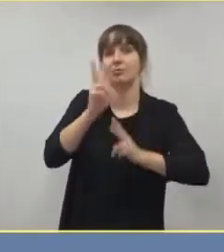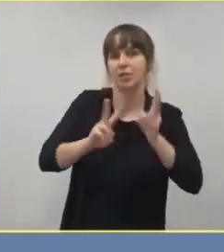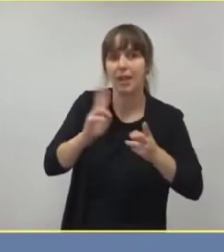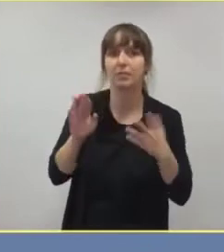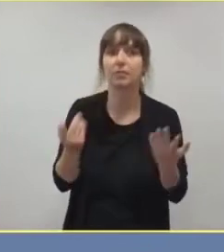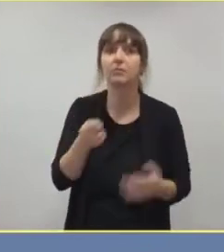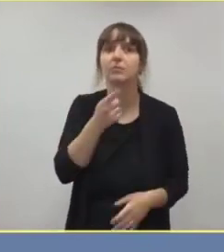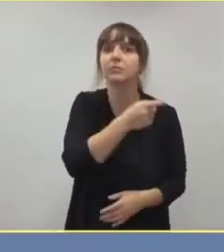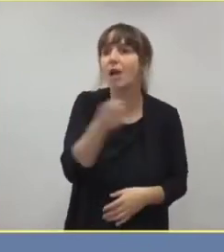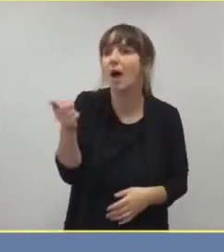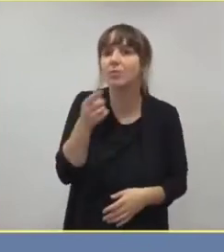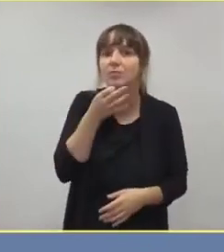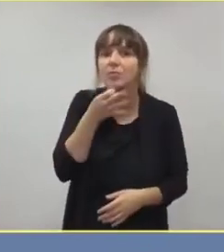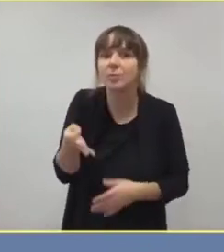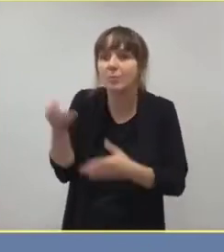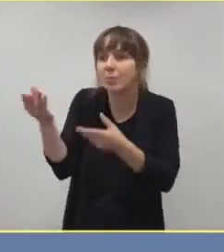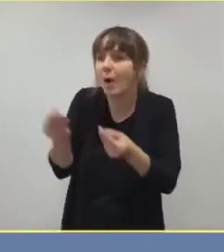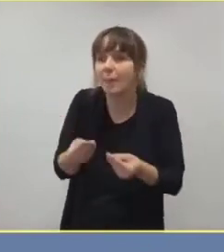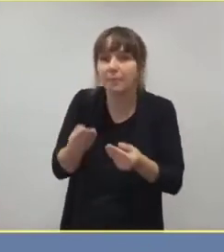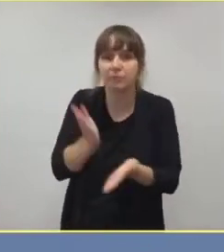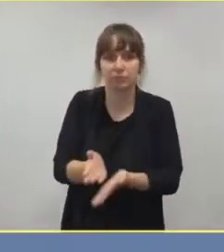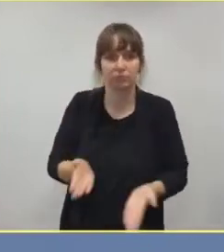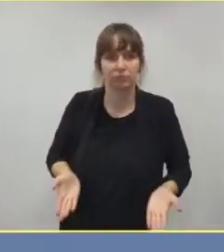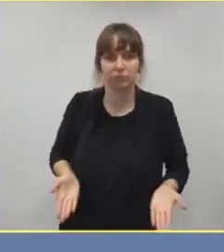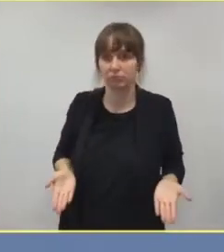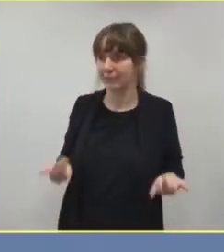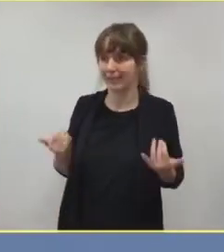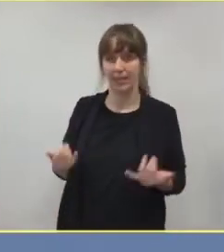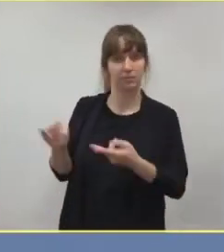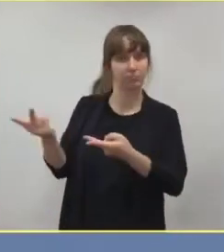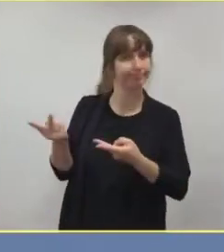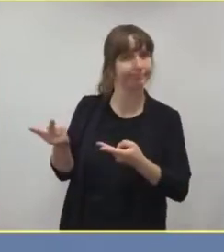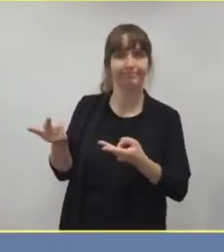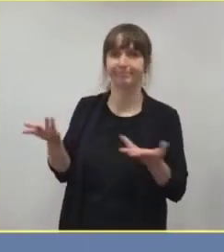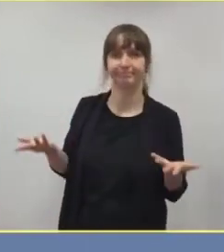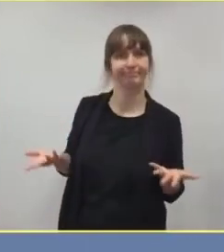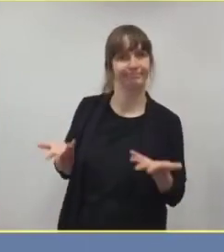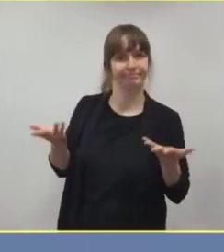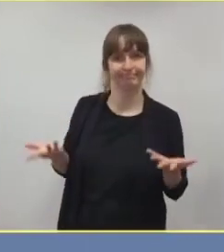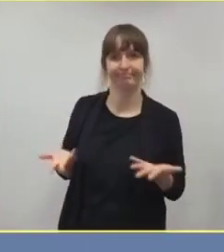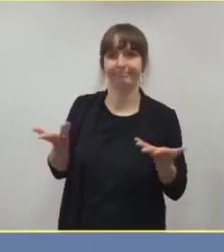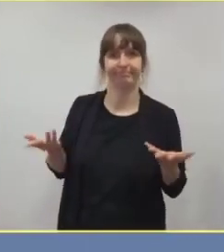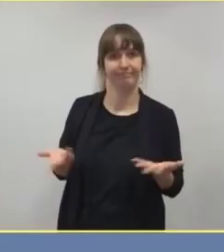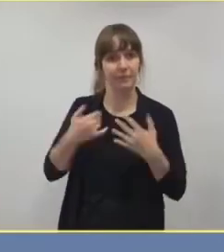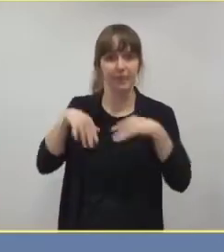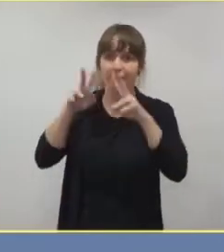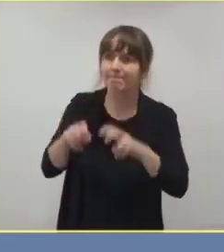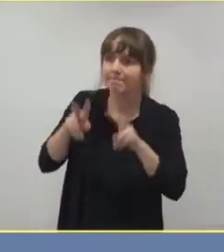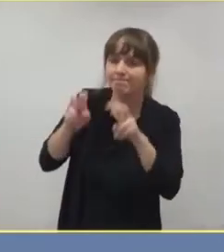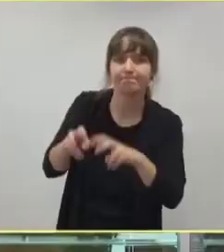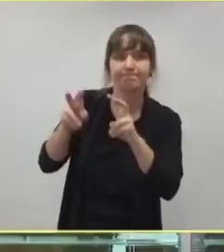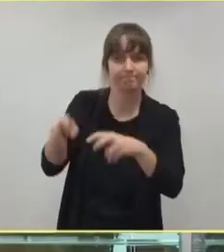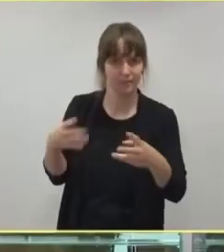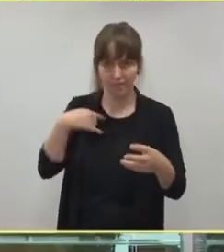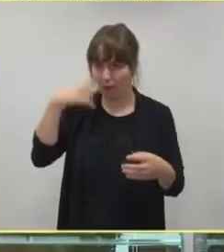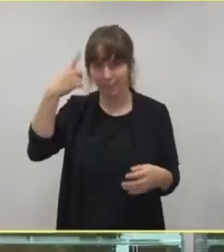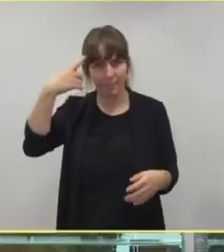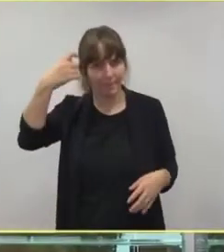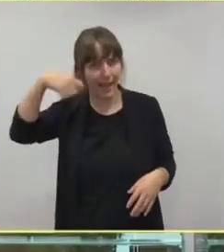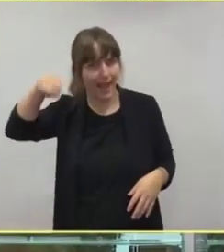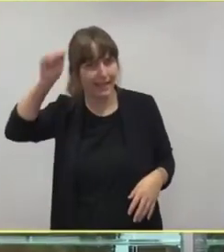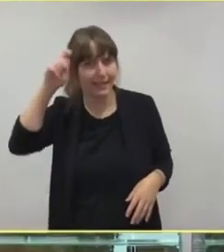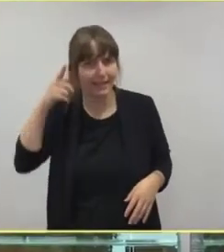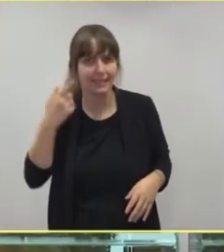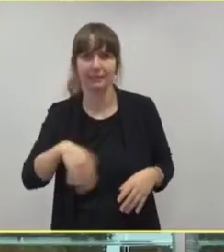und dann war schon Schluss. Wir kriegen jetzt keine und ich habe auch nachgehorcht. Angeblich muss es so sein. Berlin hat ja offensichtlich